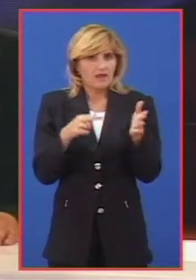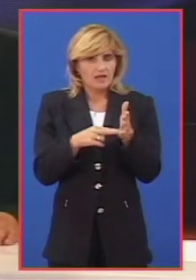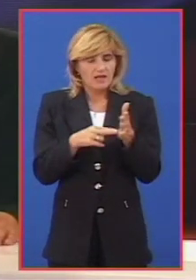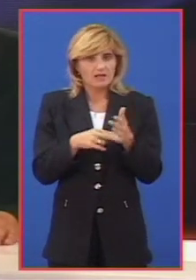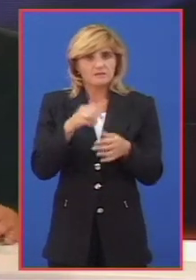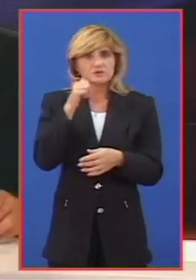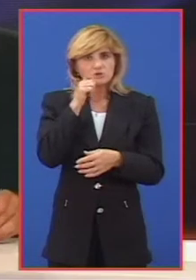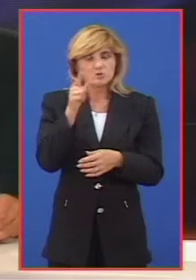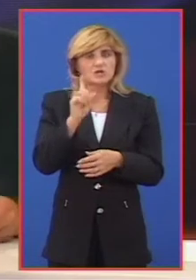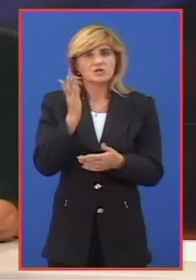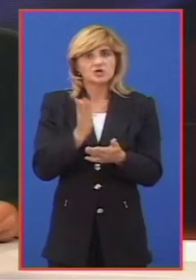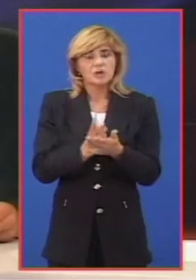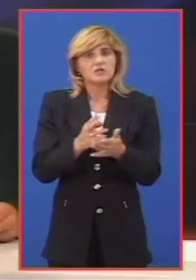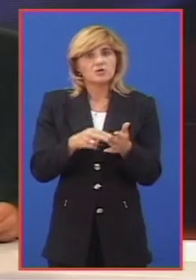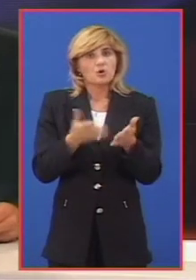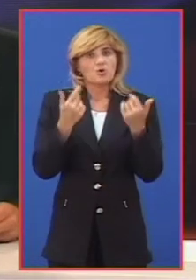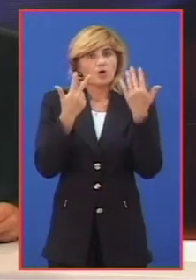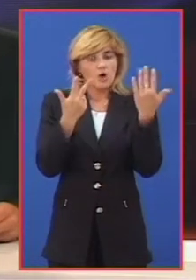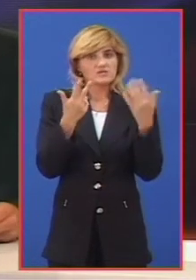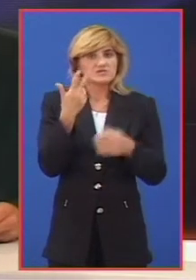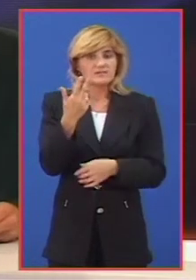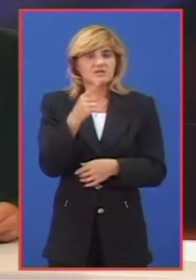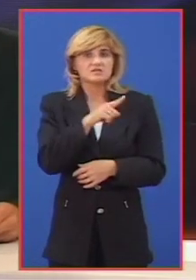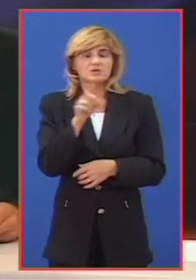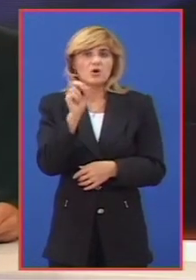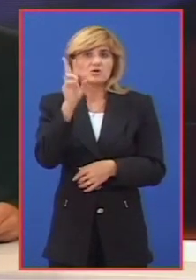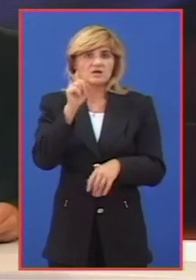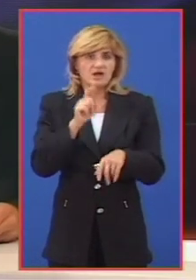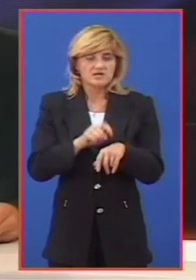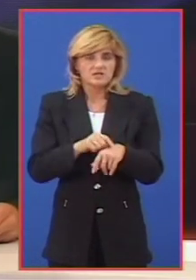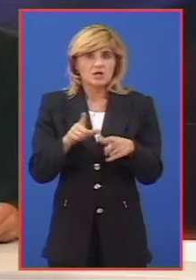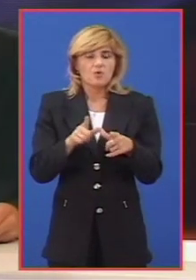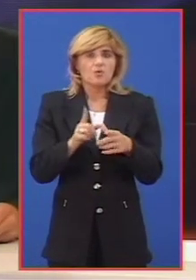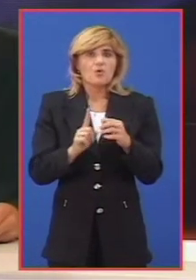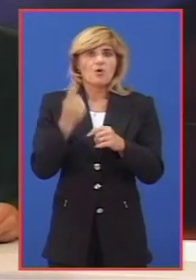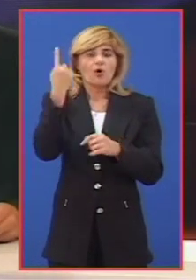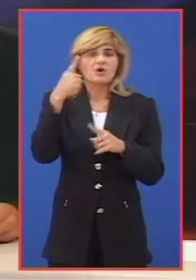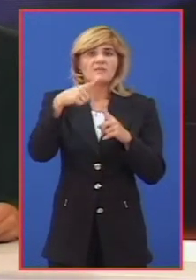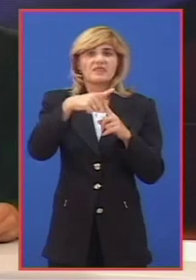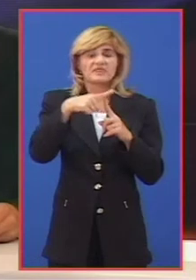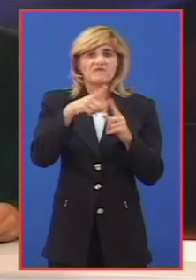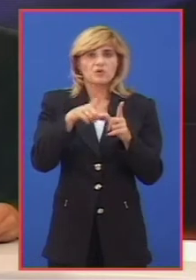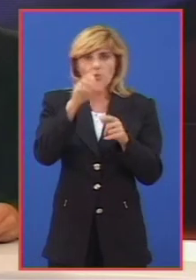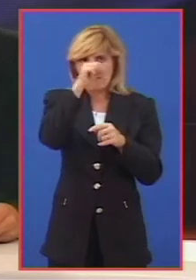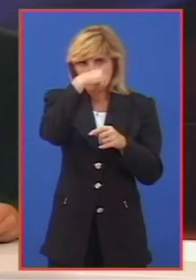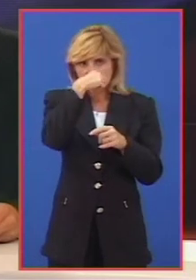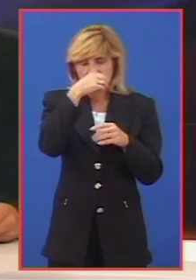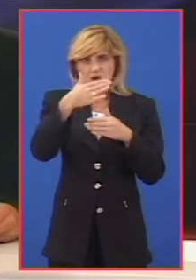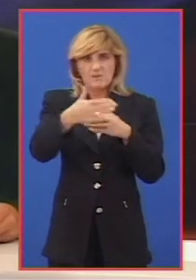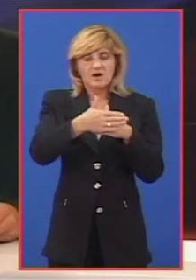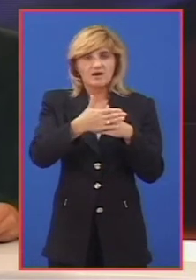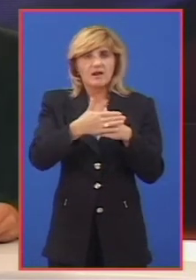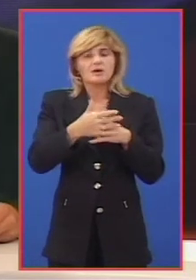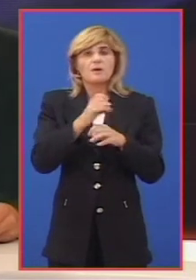objektima sutra neće biti struje od 8.30 do 13.00 u Gornjem Tavankutu u Bisnom kraju. Bez